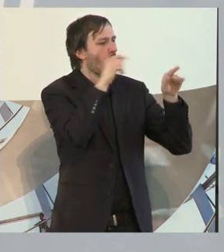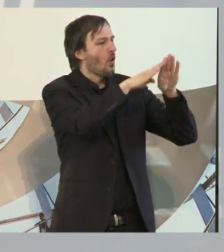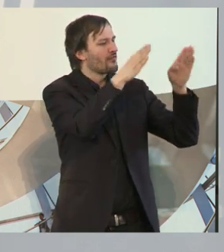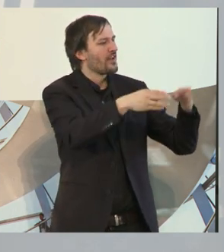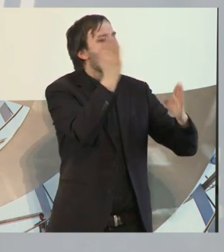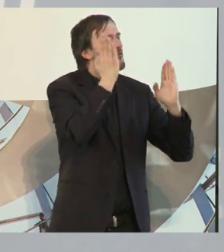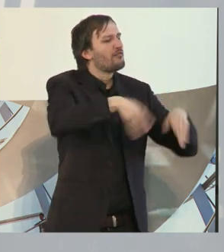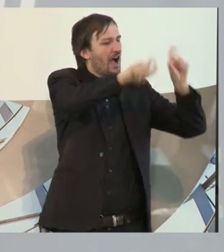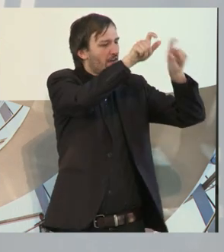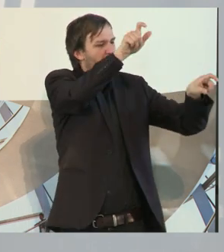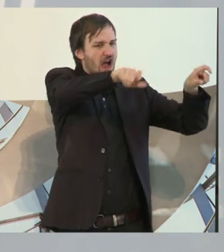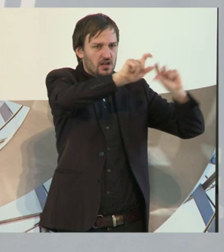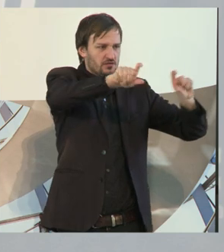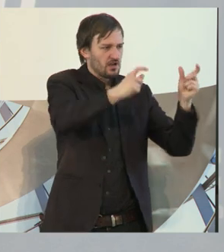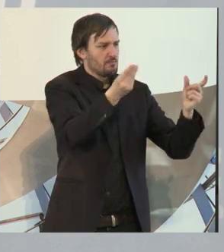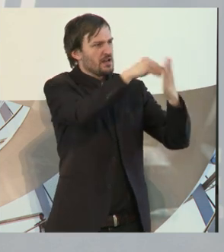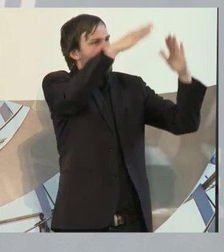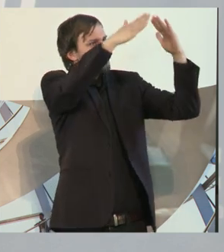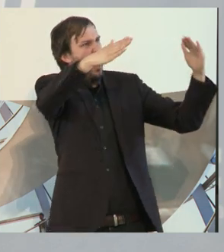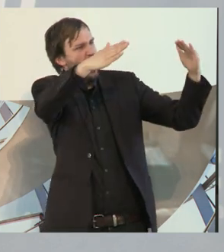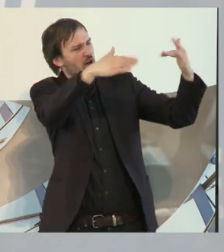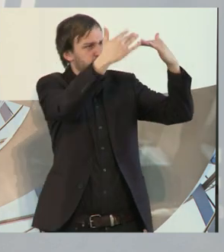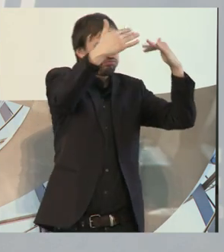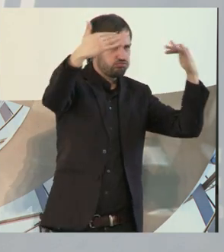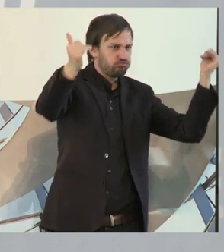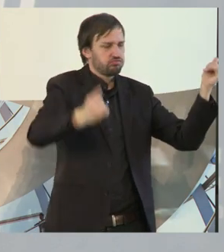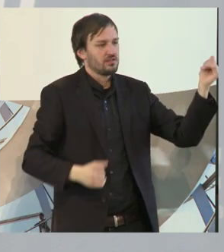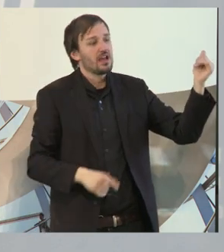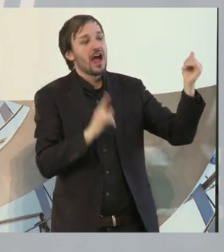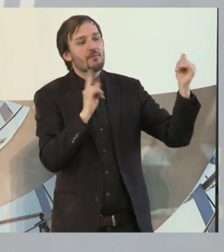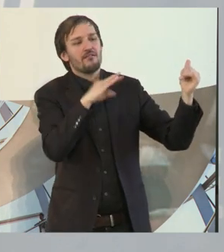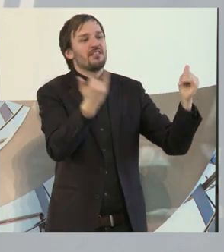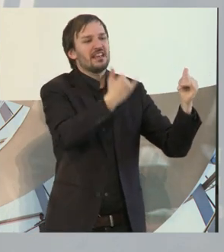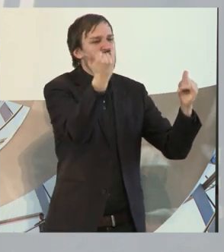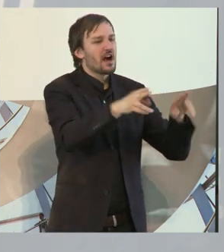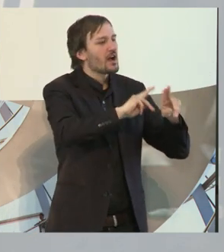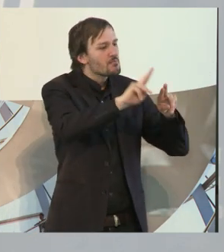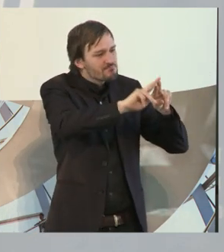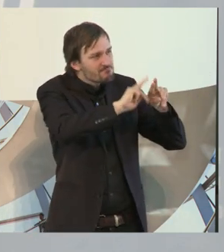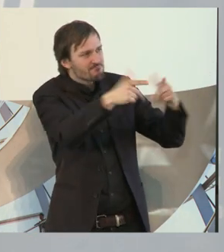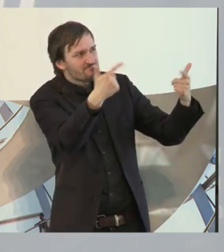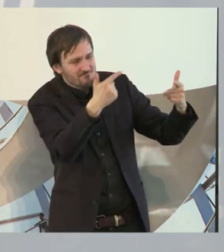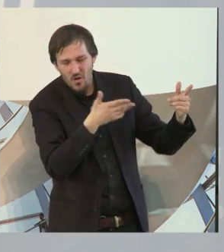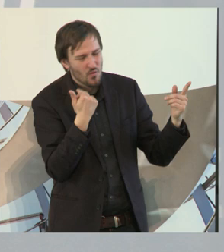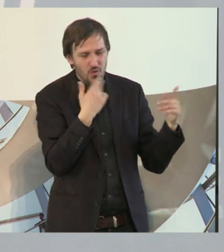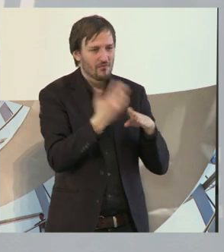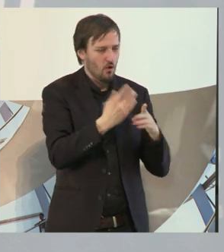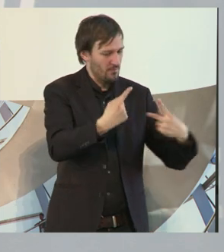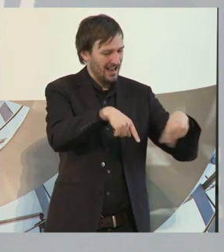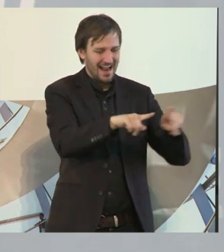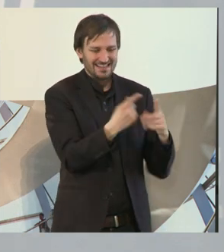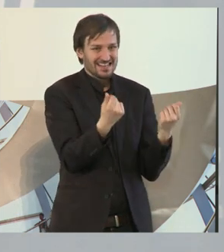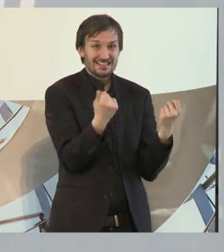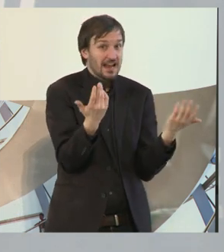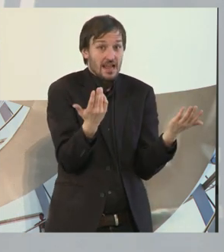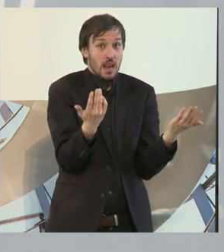aus Fachwerk mit entsprechenden Dächern, die aber im Laufe der Jahre nicht besonders gut gepflegt waren, einfach weil dem Kreis das Geld fehlte.